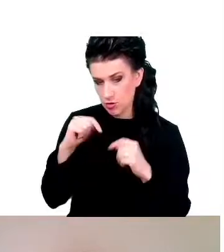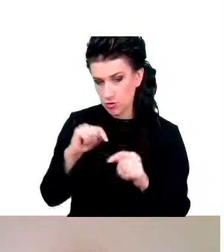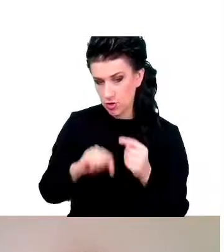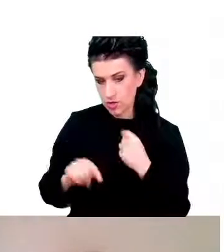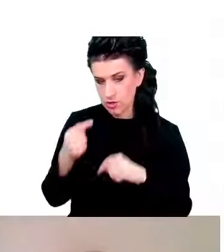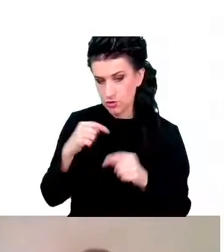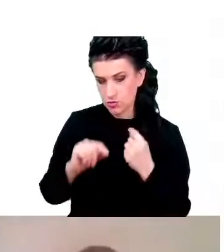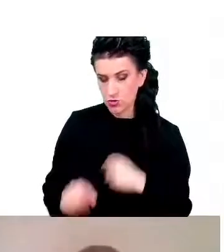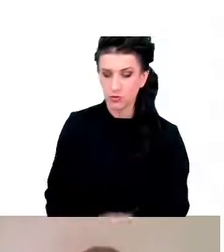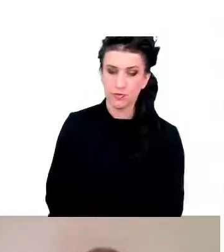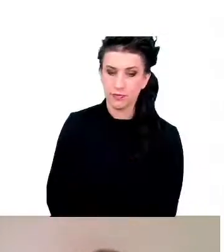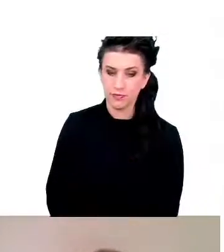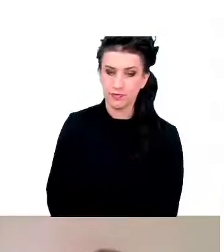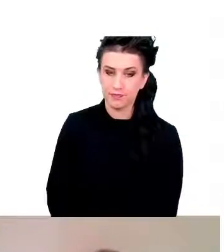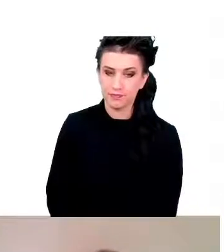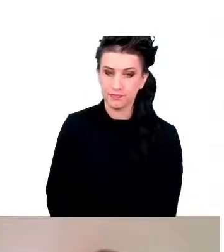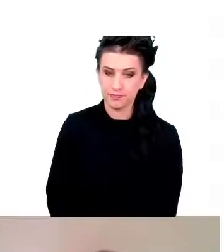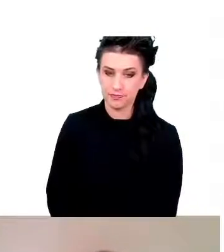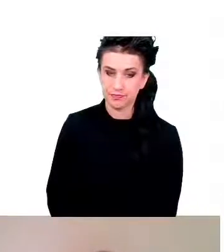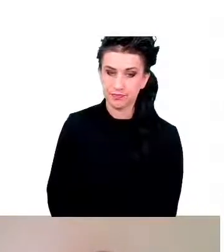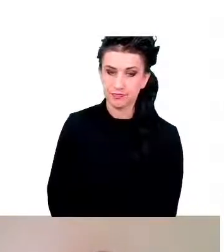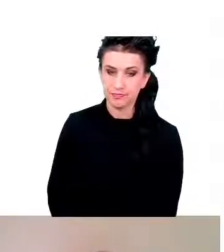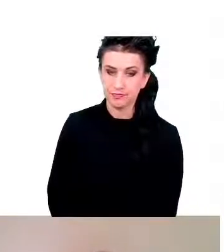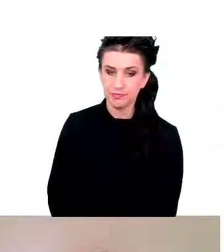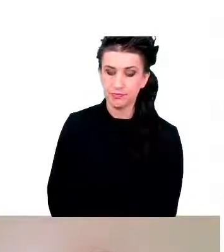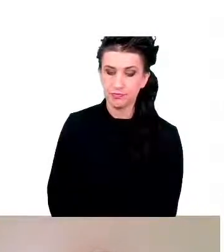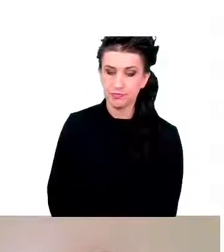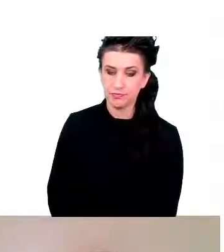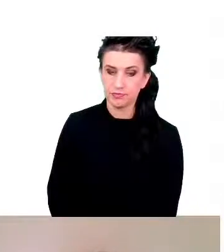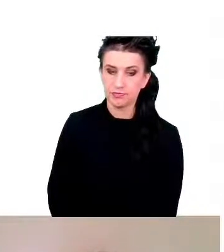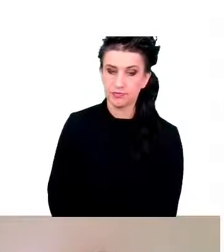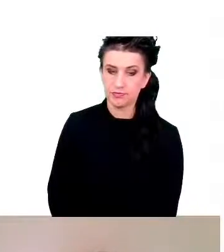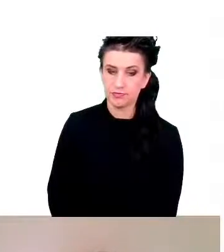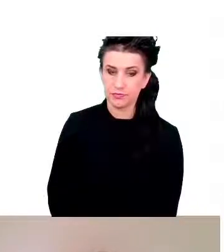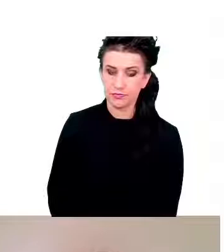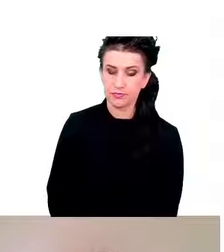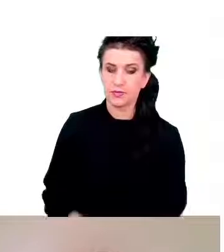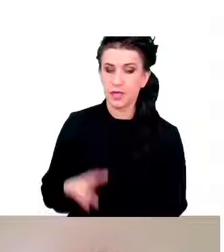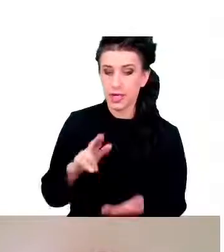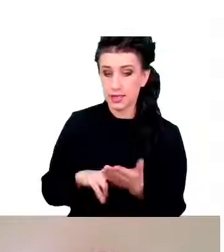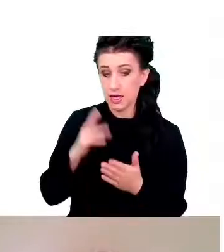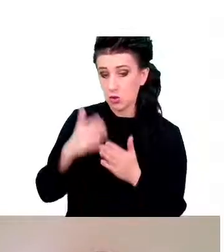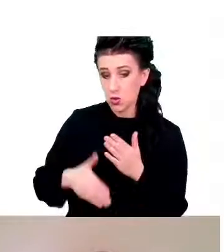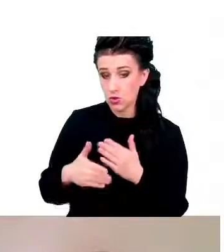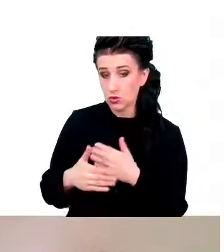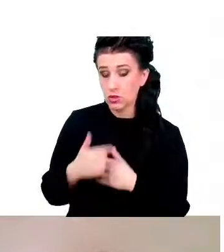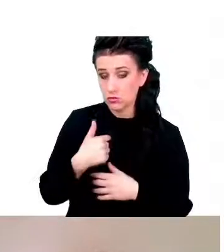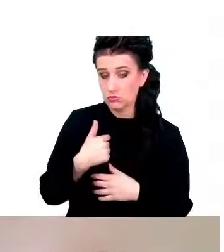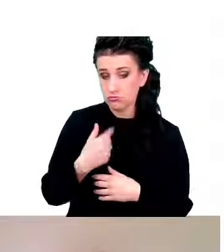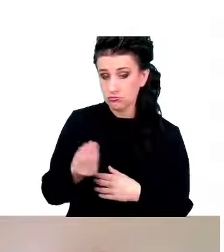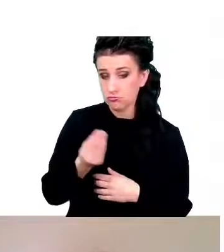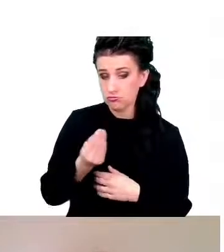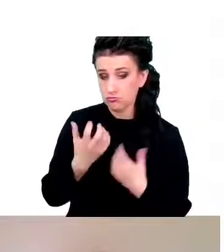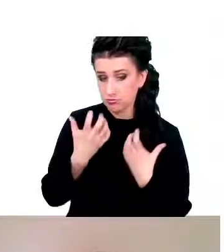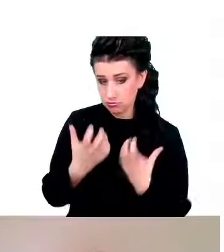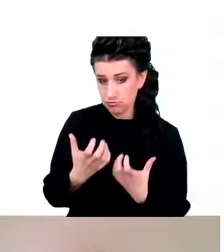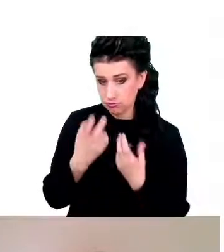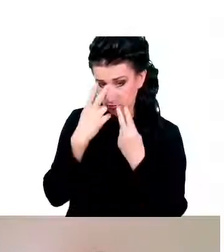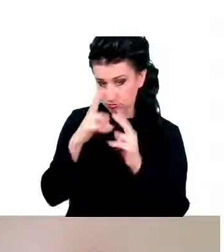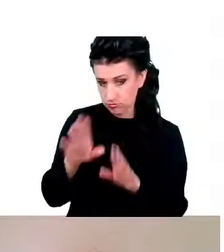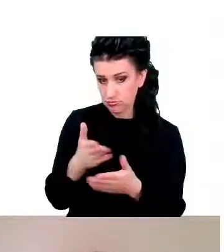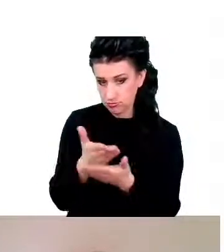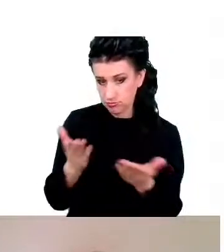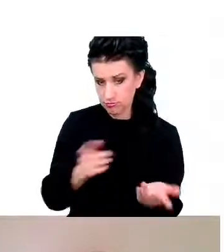I na koniec chciałbym Państwu bardzo szybko pokazać taką infografikę, która